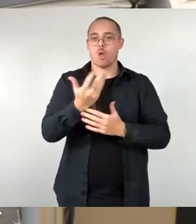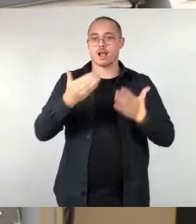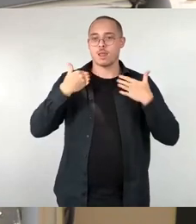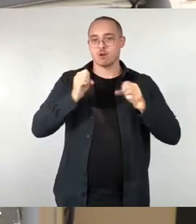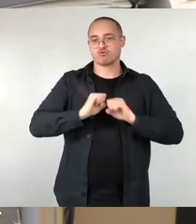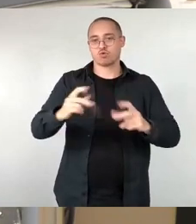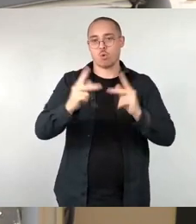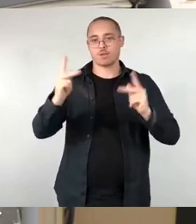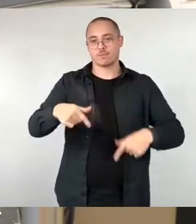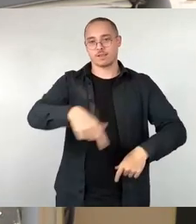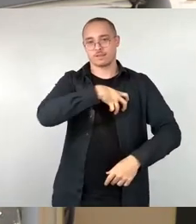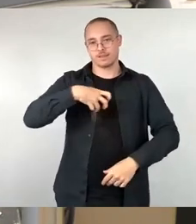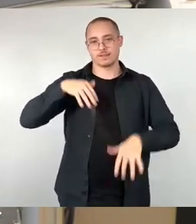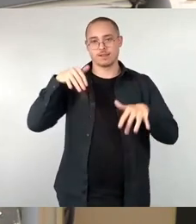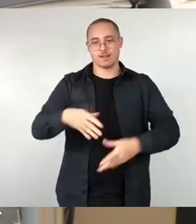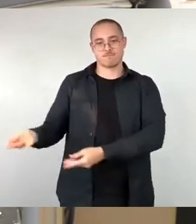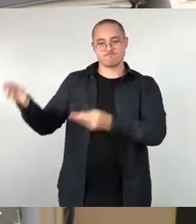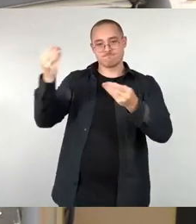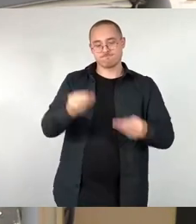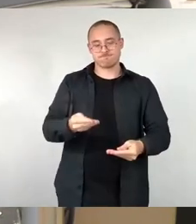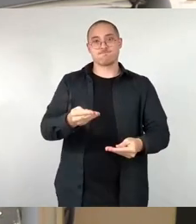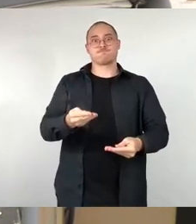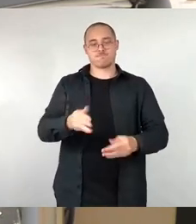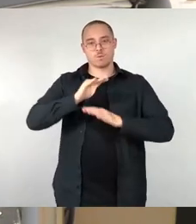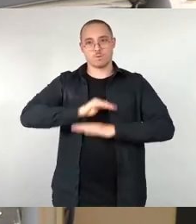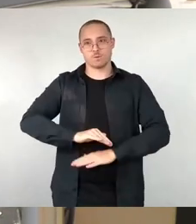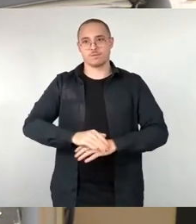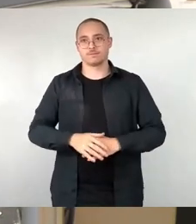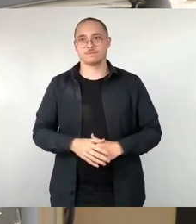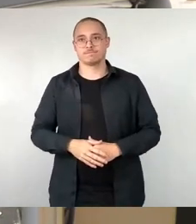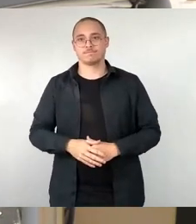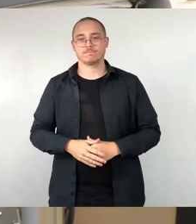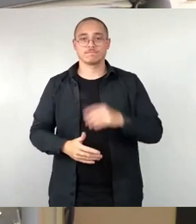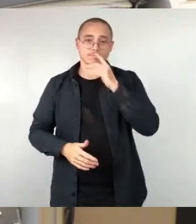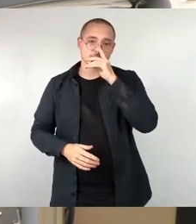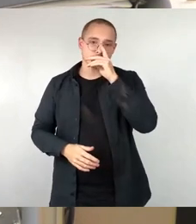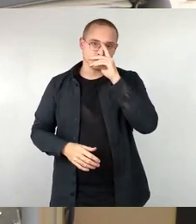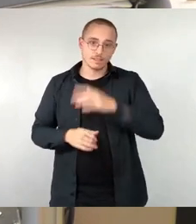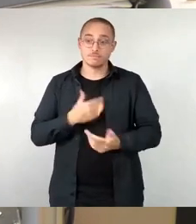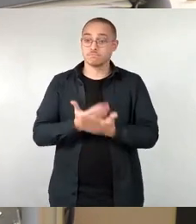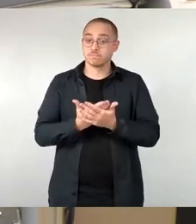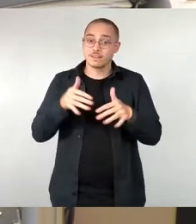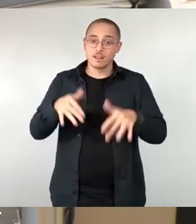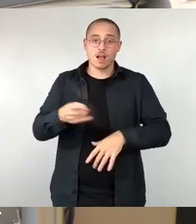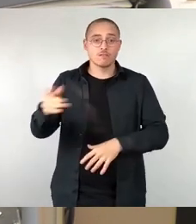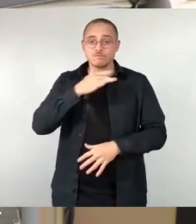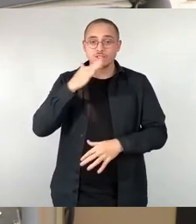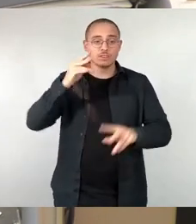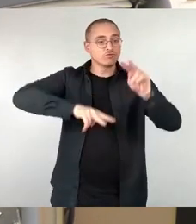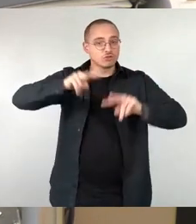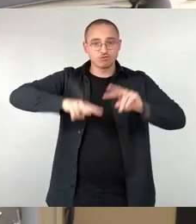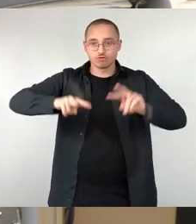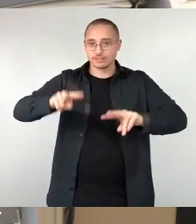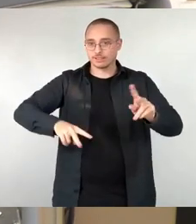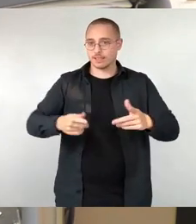Dabei möchte ich auch darauf hinweisen, dass es viele unterschiedlich ausgerichtete Initiativen gibt, die sich in Dresden für Klimaschutz